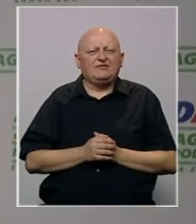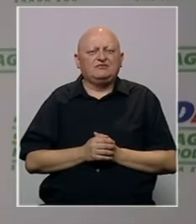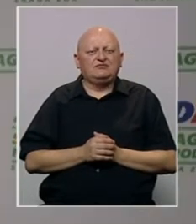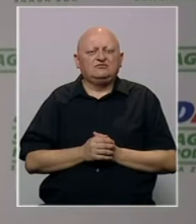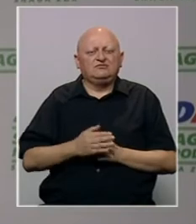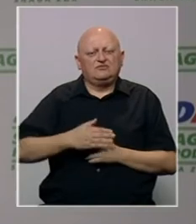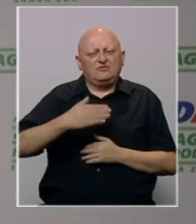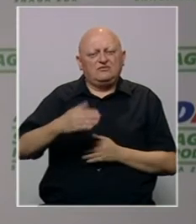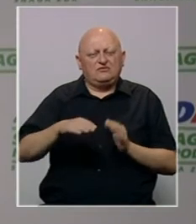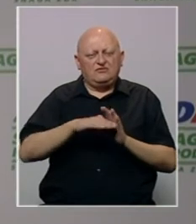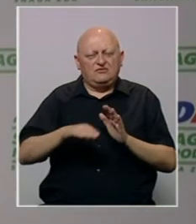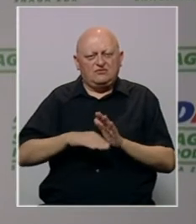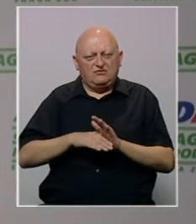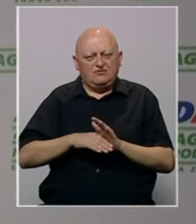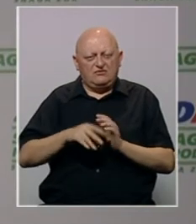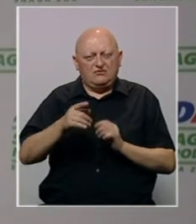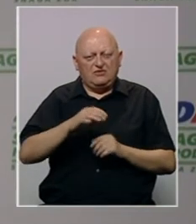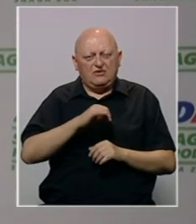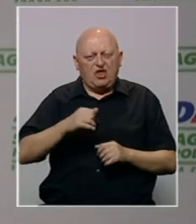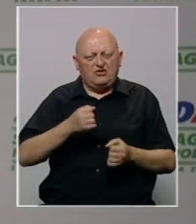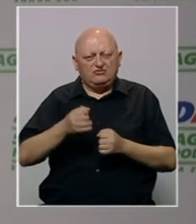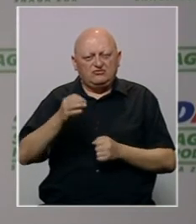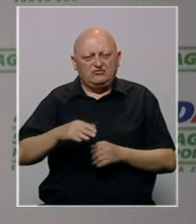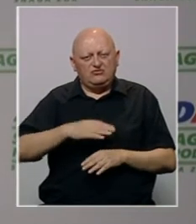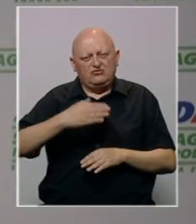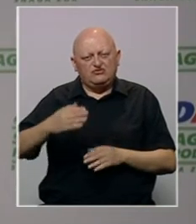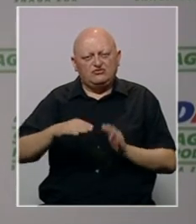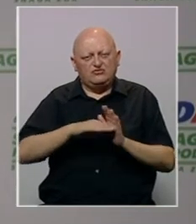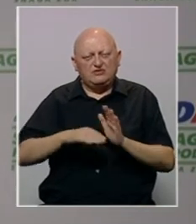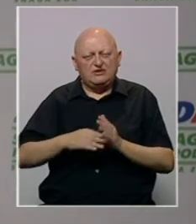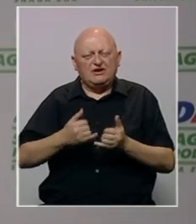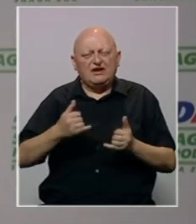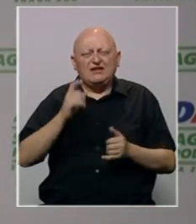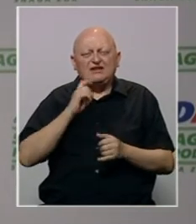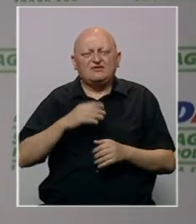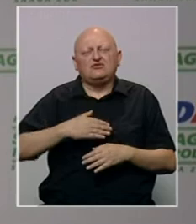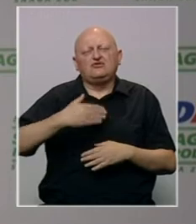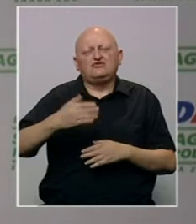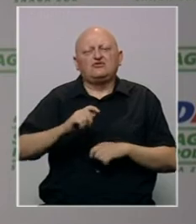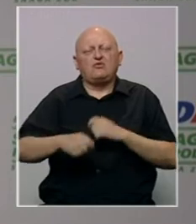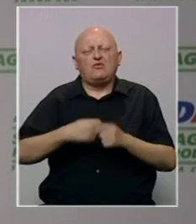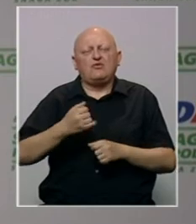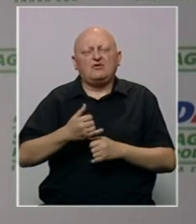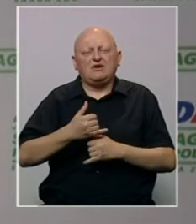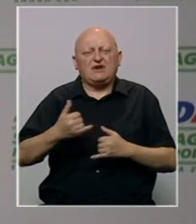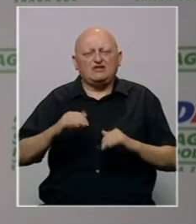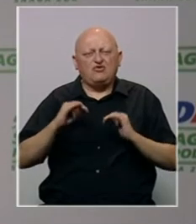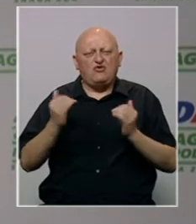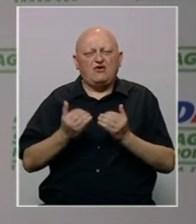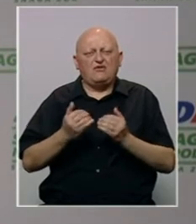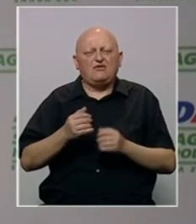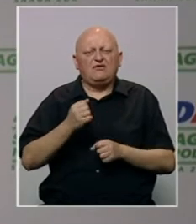Suprotno zakon o principima lokalne samoprave suprotno statutu grada Zenice i suprotno poslovniku rada gradskog vijeća.